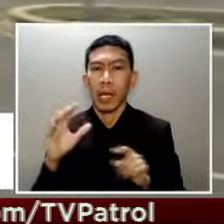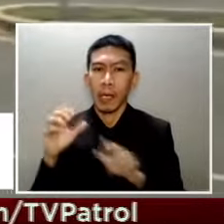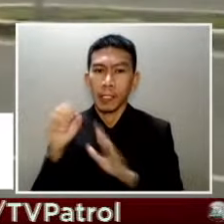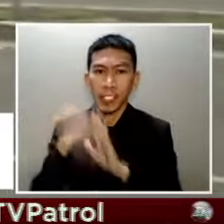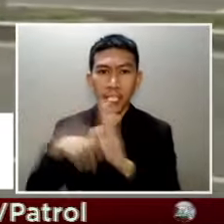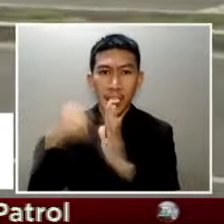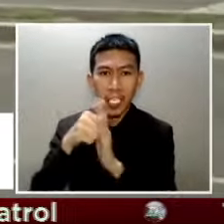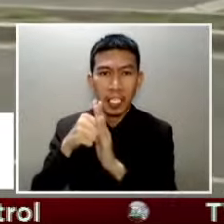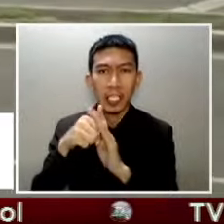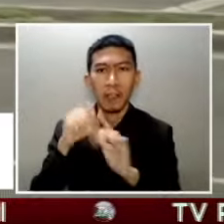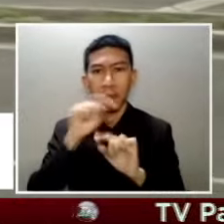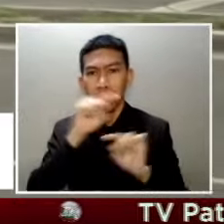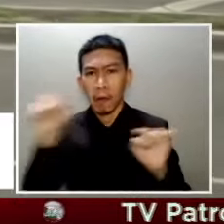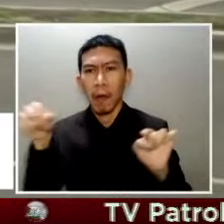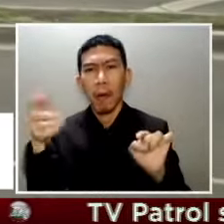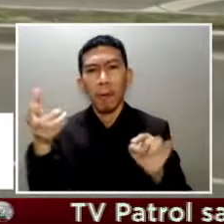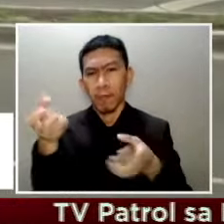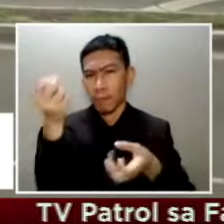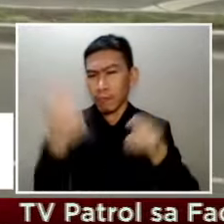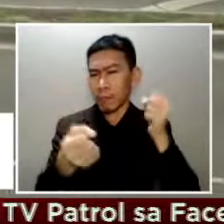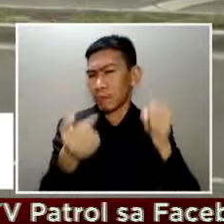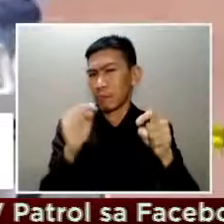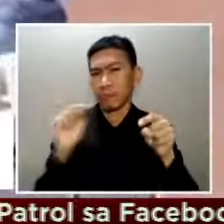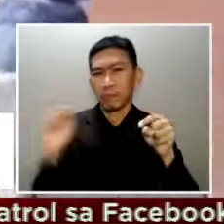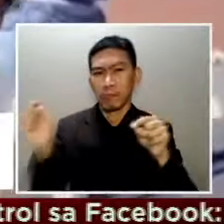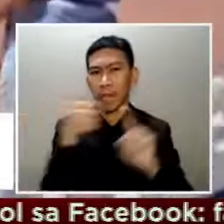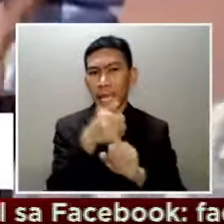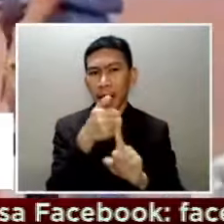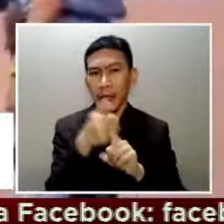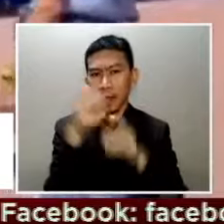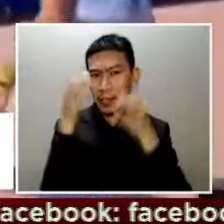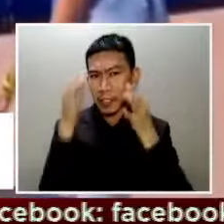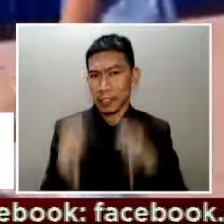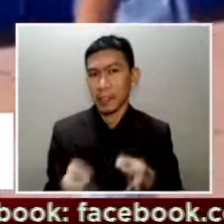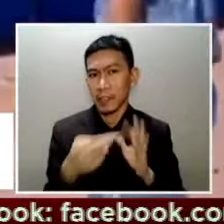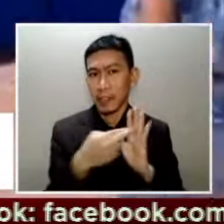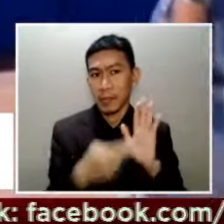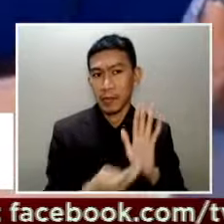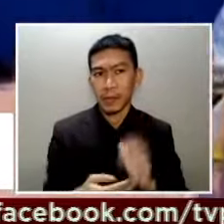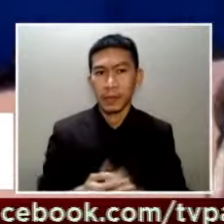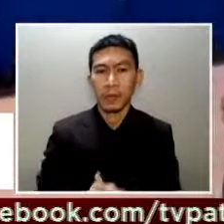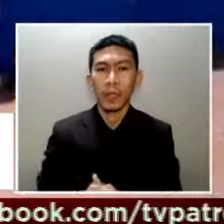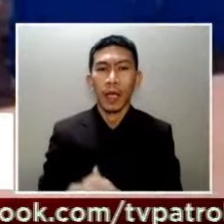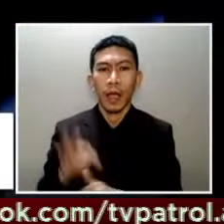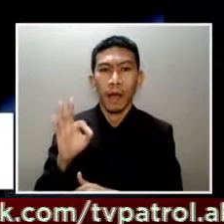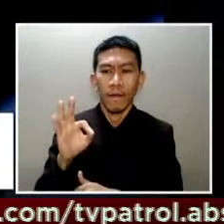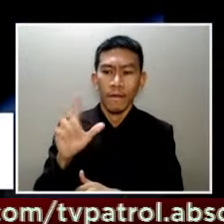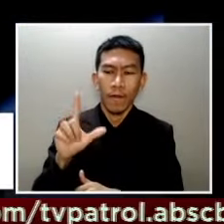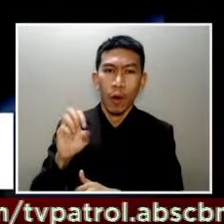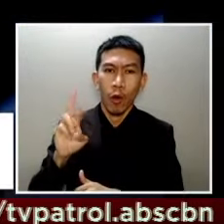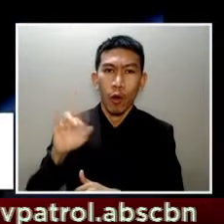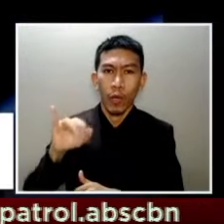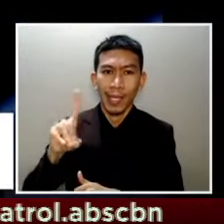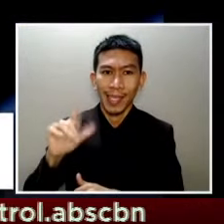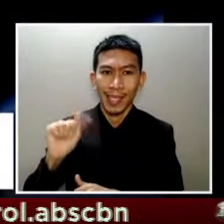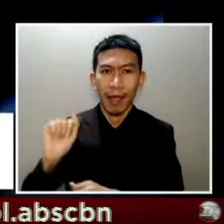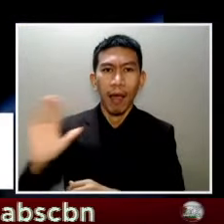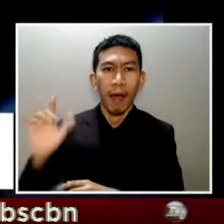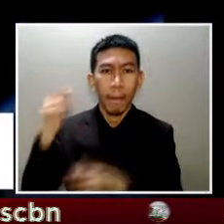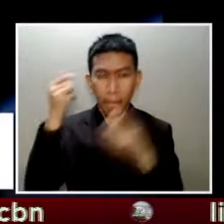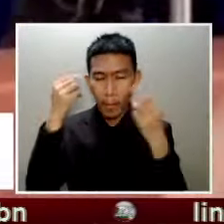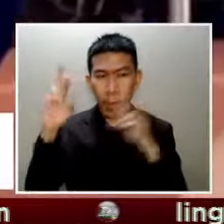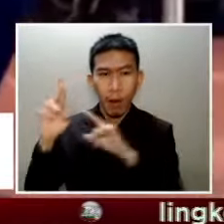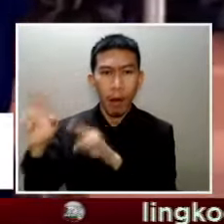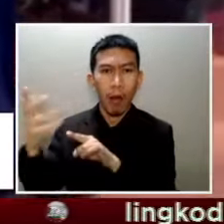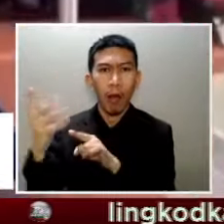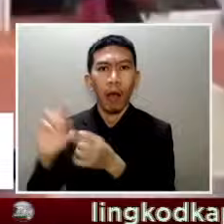implementasyon ng polisiya tungkol sa COVID-19. Gaya sa Florida, kung saan maagang binawi ni Governor Ron DeSantis ang lahat